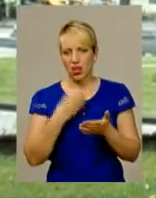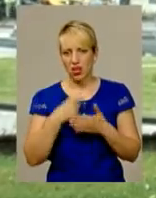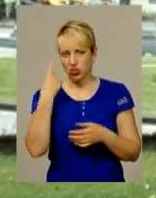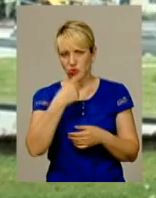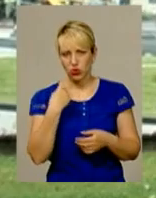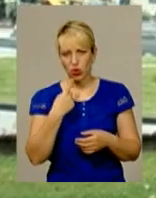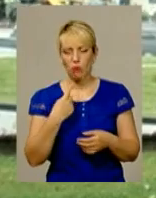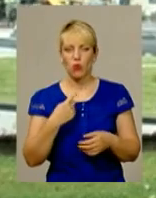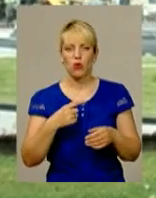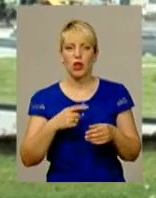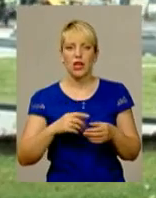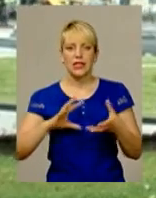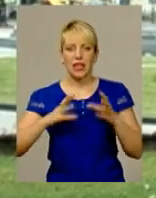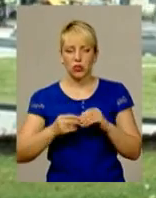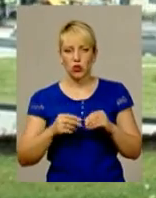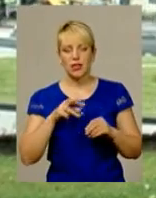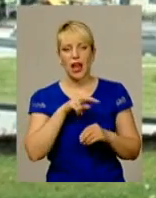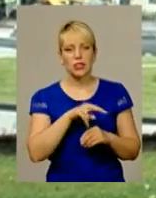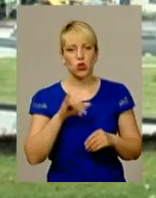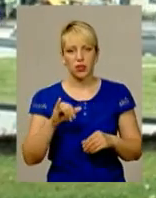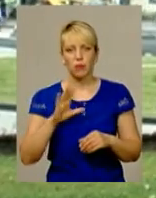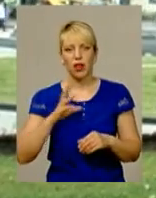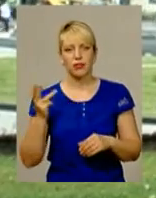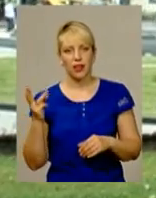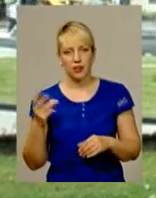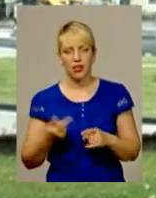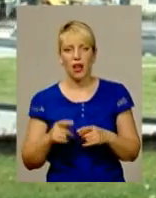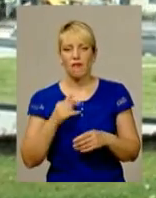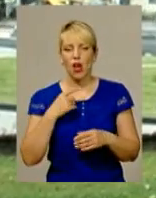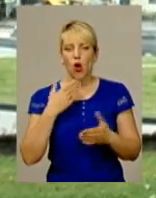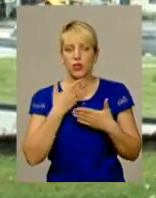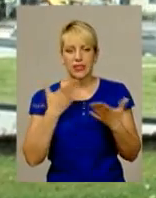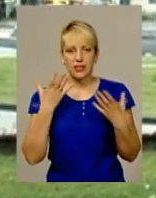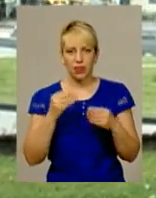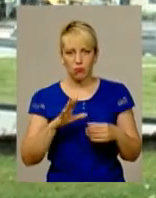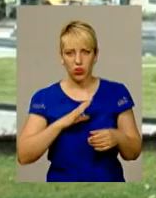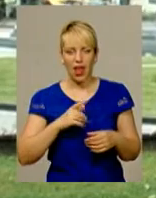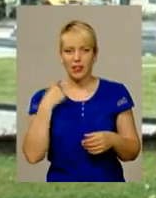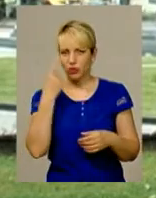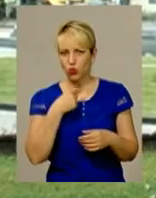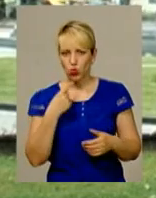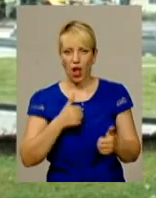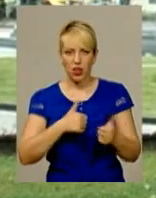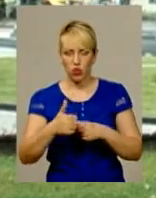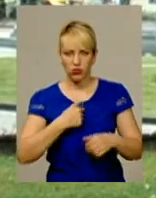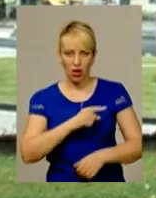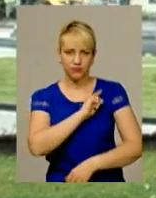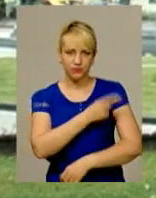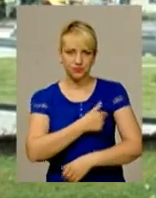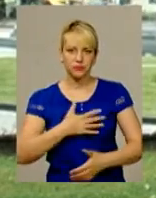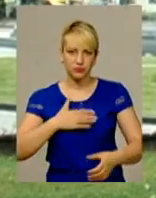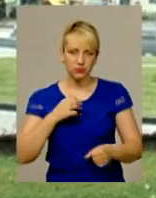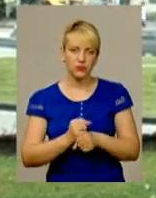а Лазурка Ірина – третє. В останній день була індивідуальна гонка. Я зібралася з силами і